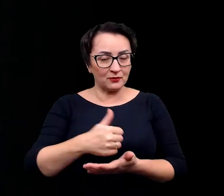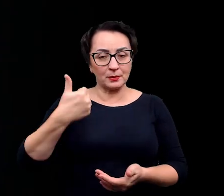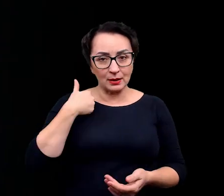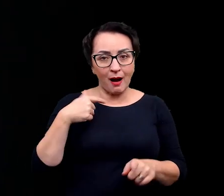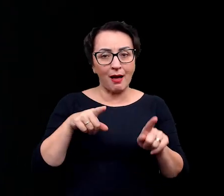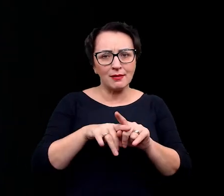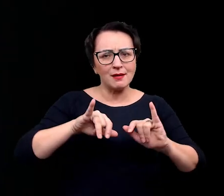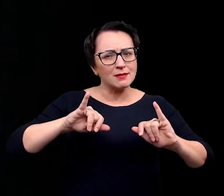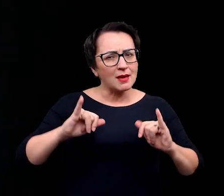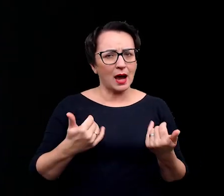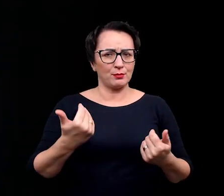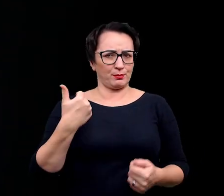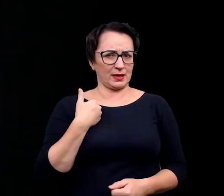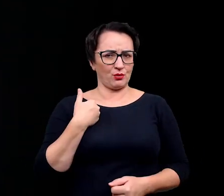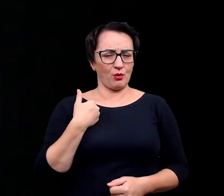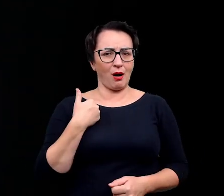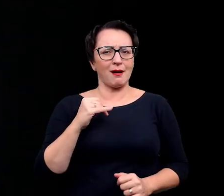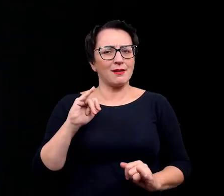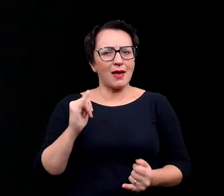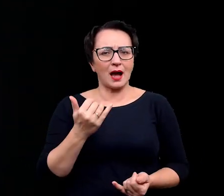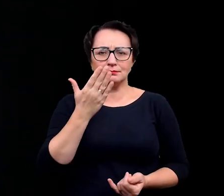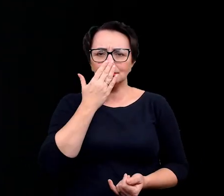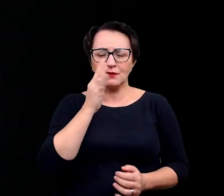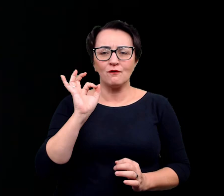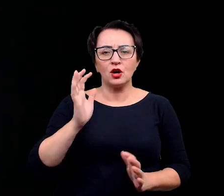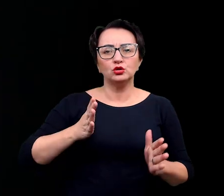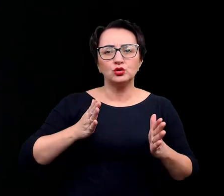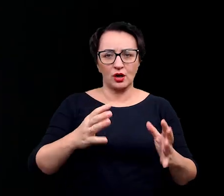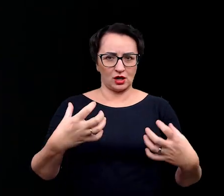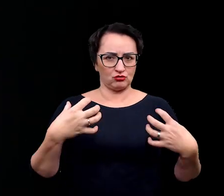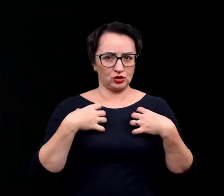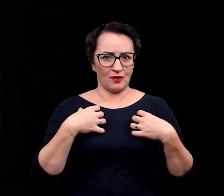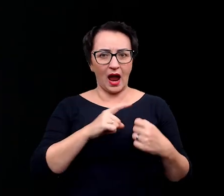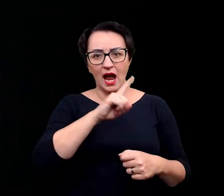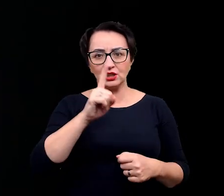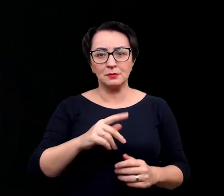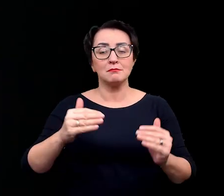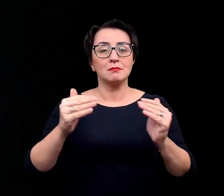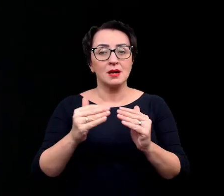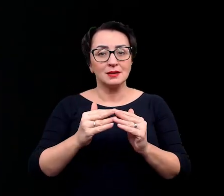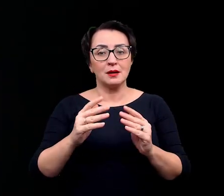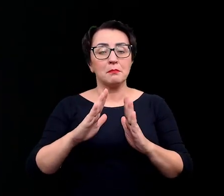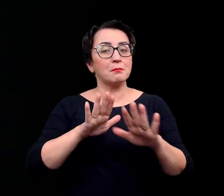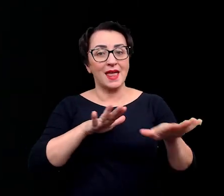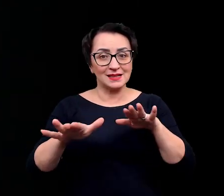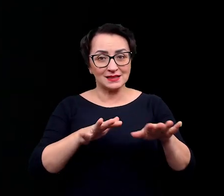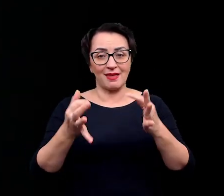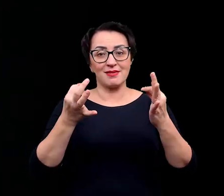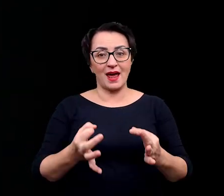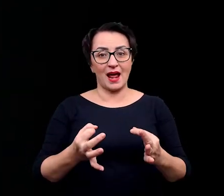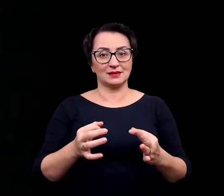i jak to się wydarzyło, jak wyglądała Twoja droga życiowa do miejsca, w którym obecnie się